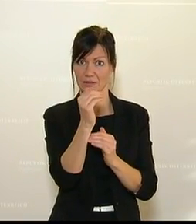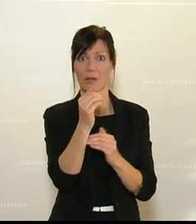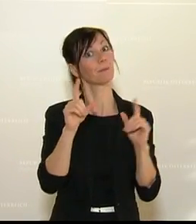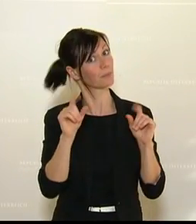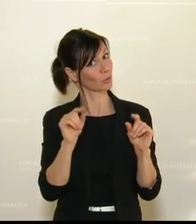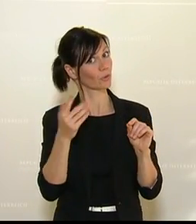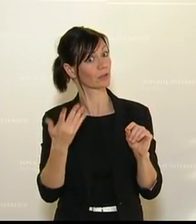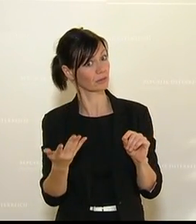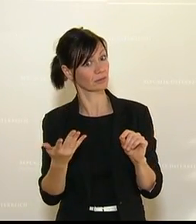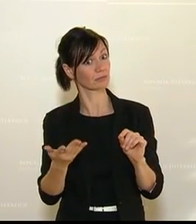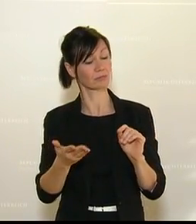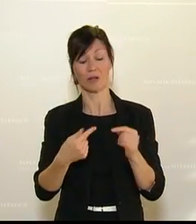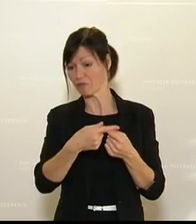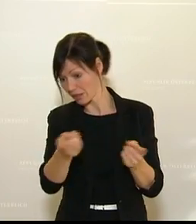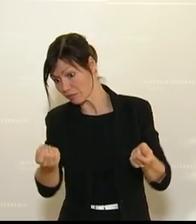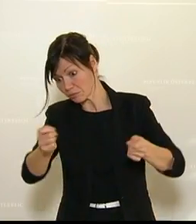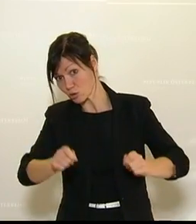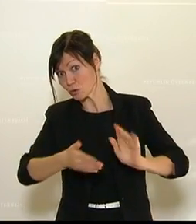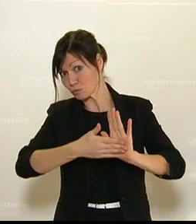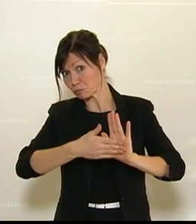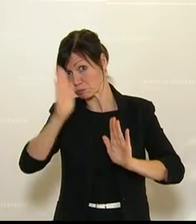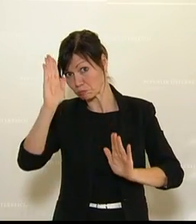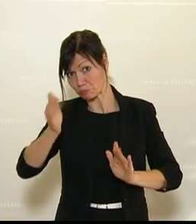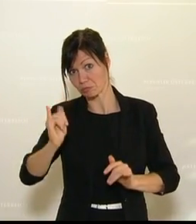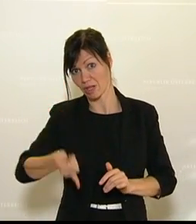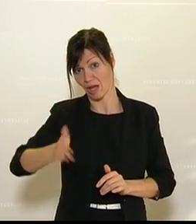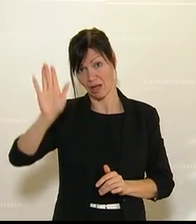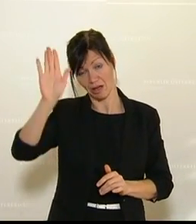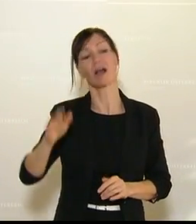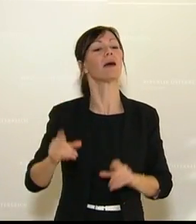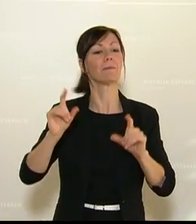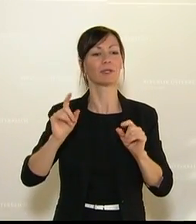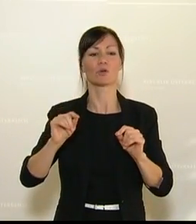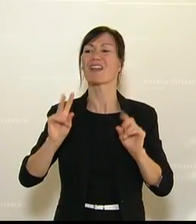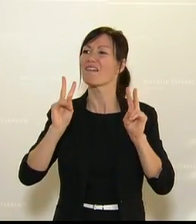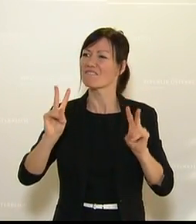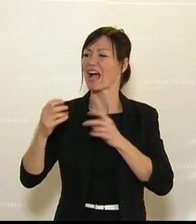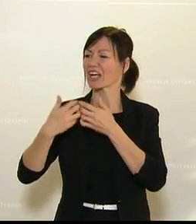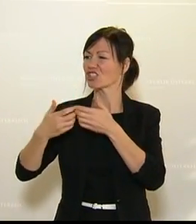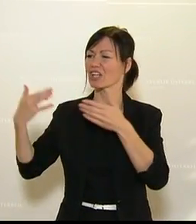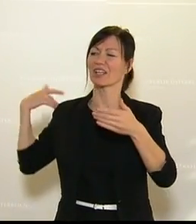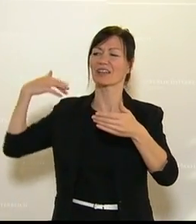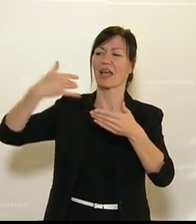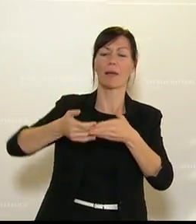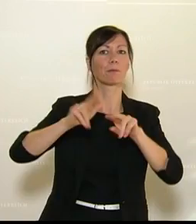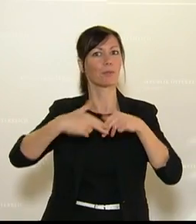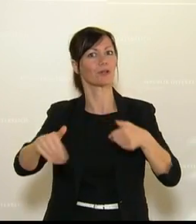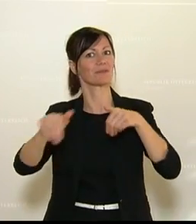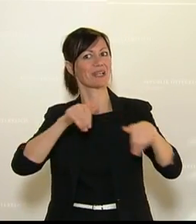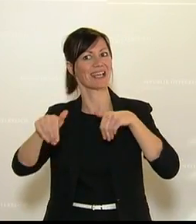somit, so Sie das beschließen, sehr geehrte Damen und Herren, das höchste Budget der Geschichte des Bundesministeriums für